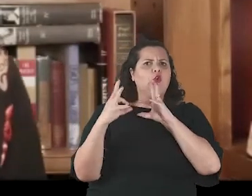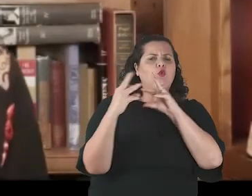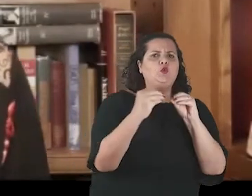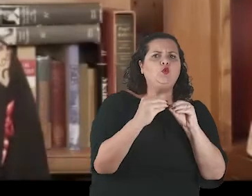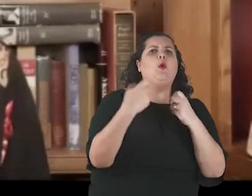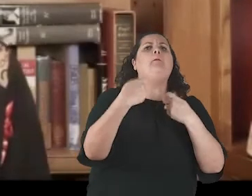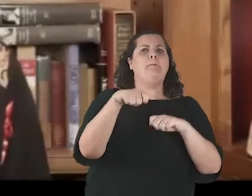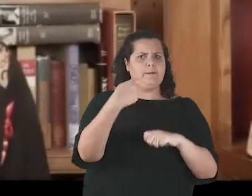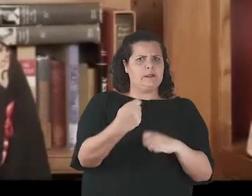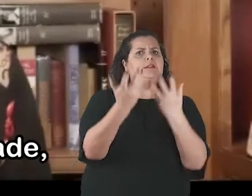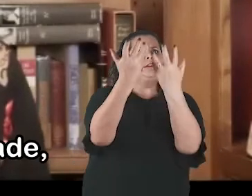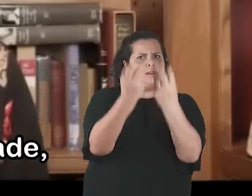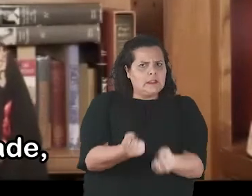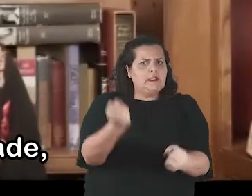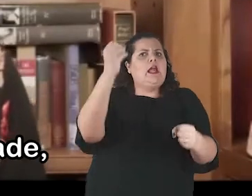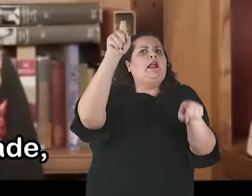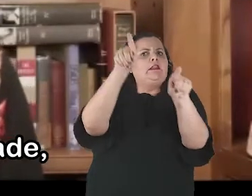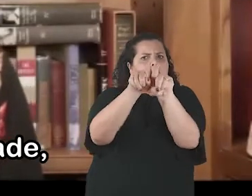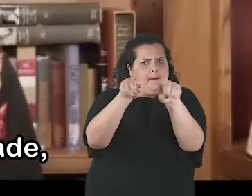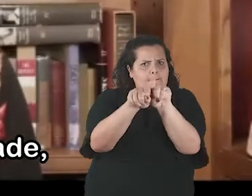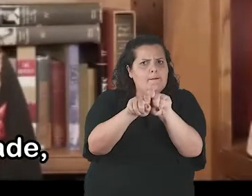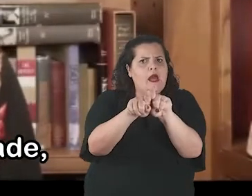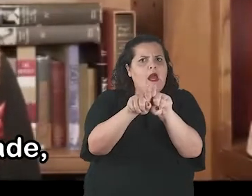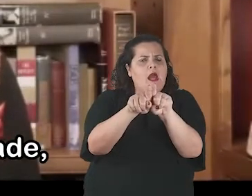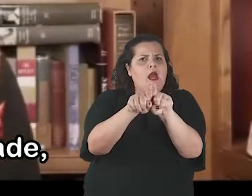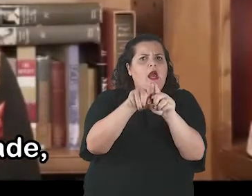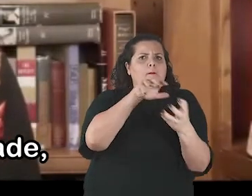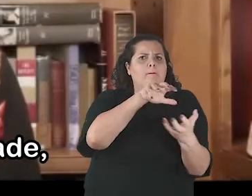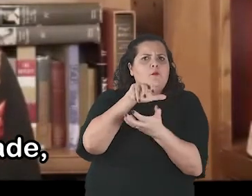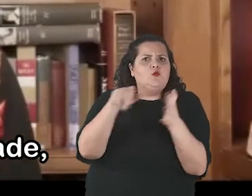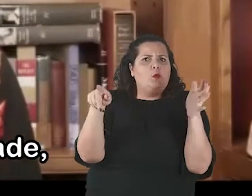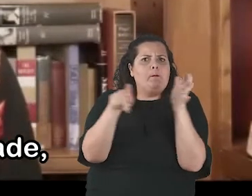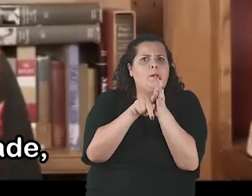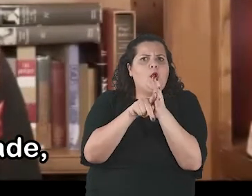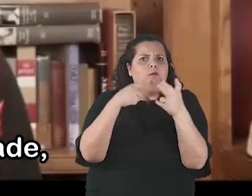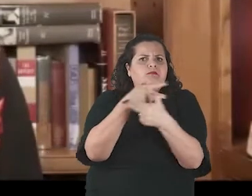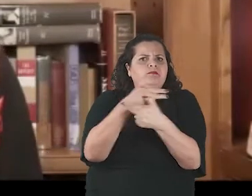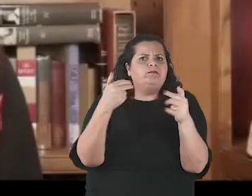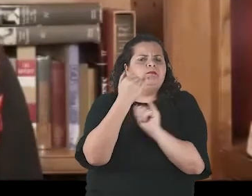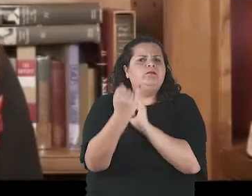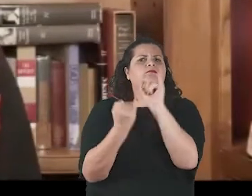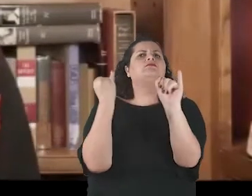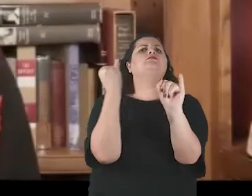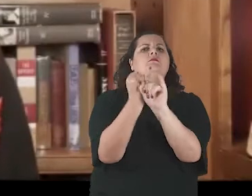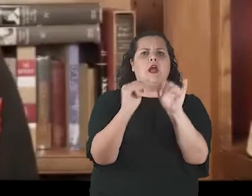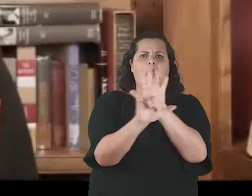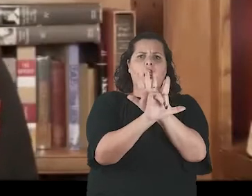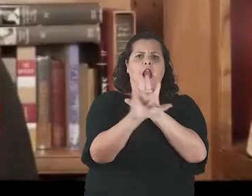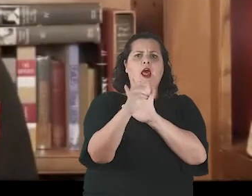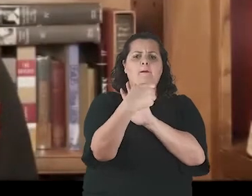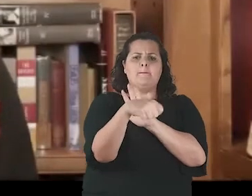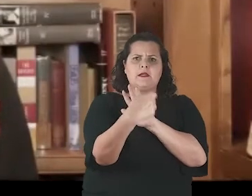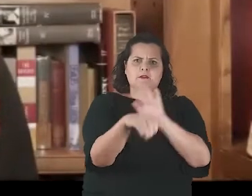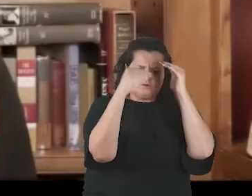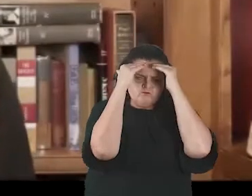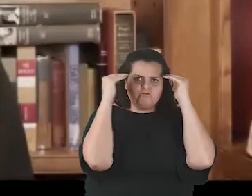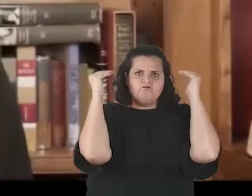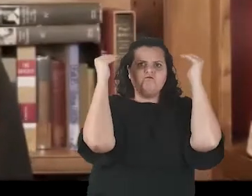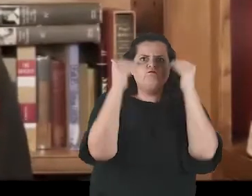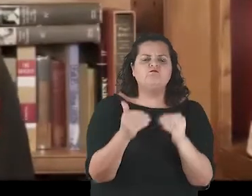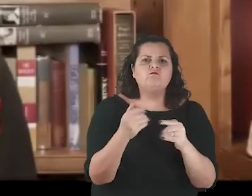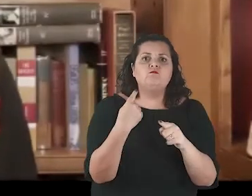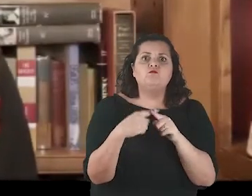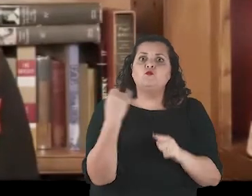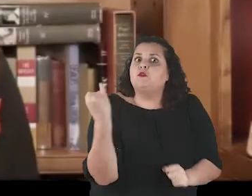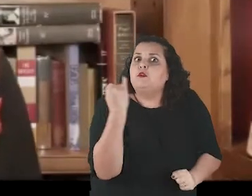rights and laws must adhere in every domain of society, without exception, private